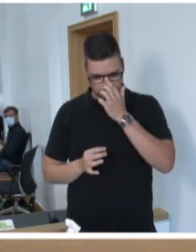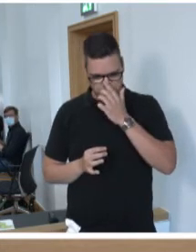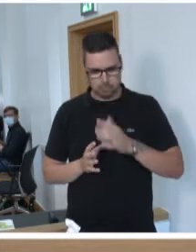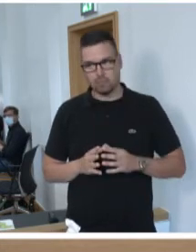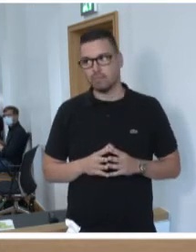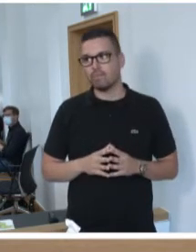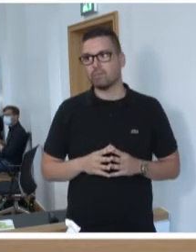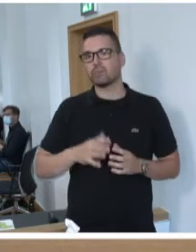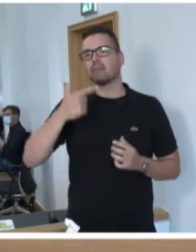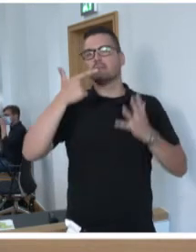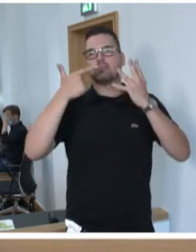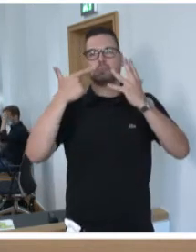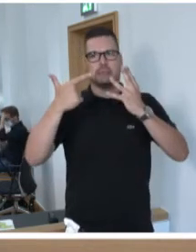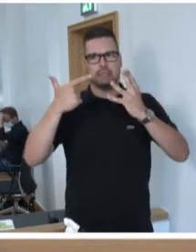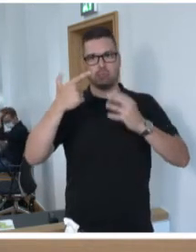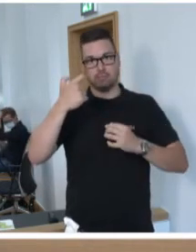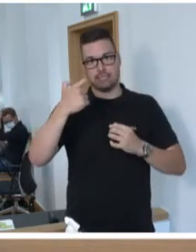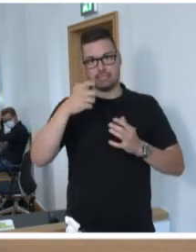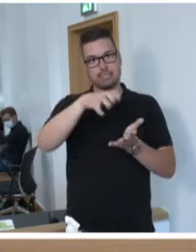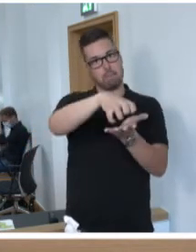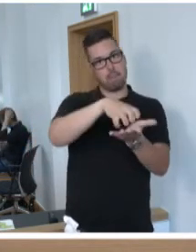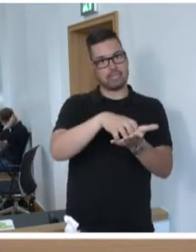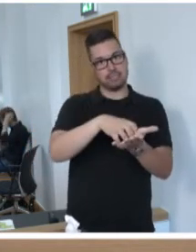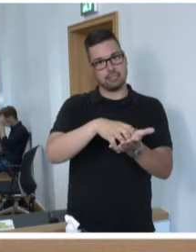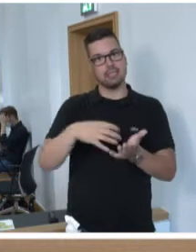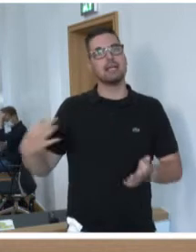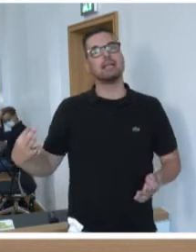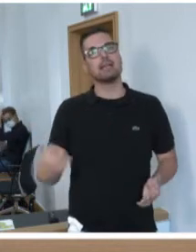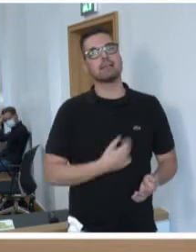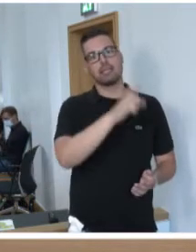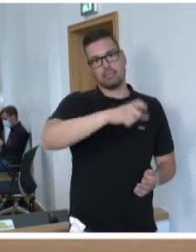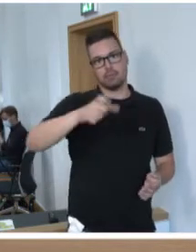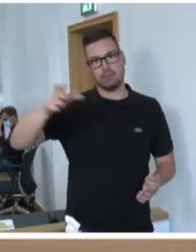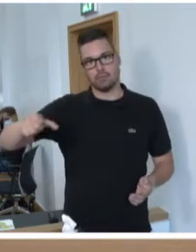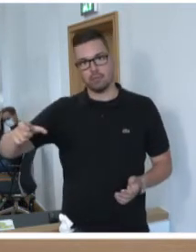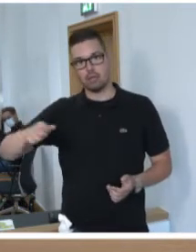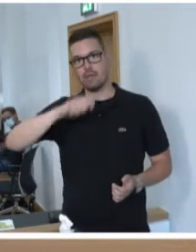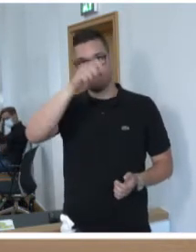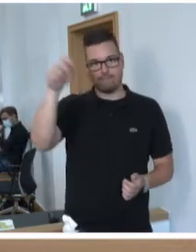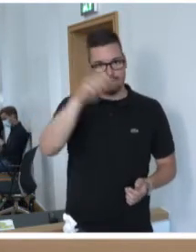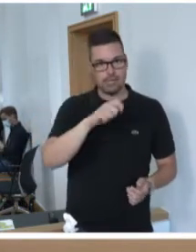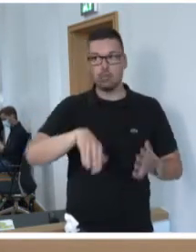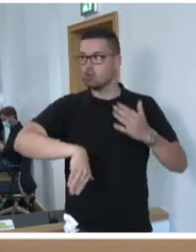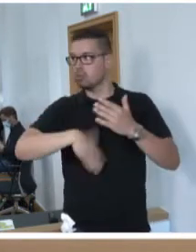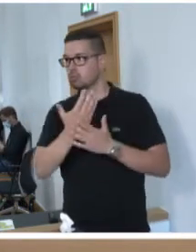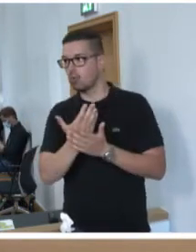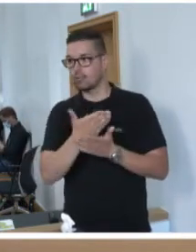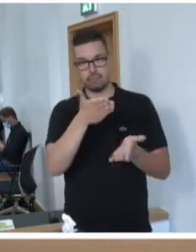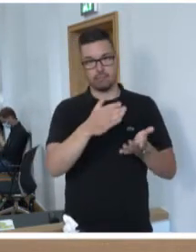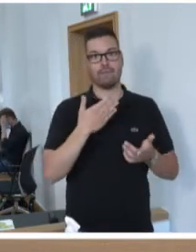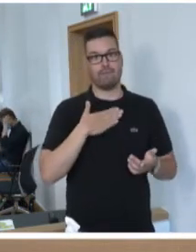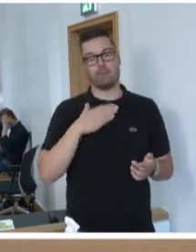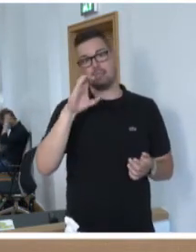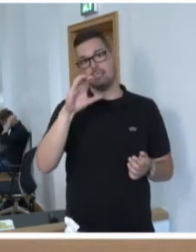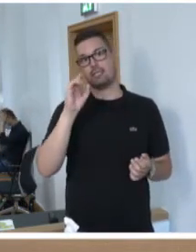Am 27. März haben die Saarländerinnen und Saarländer die Rolle neu verteilt. Sie haben uns als CDU